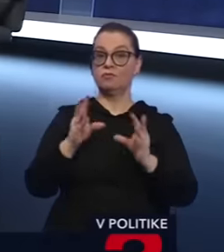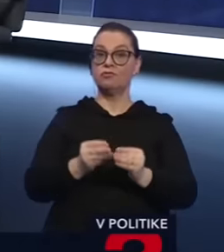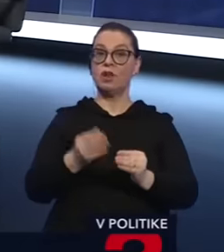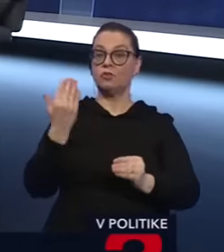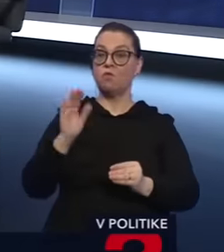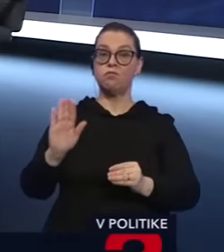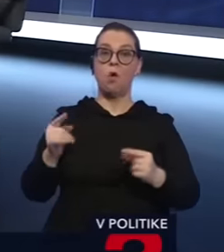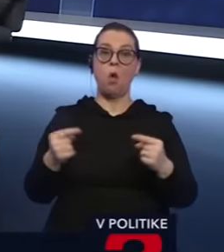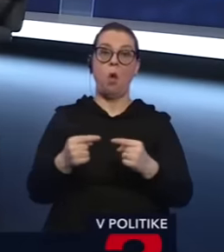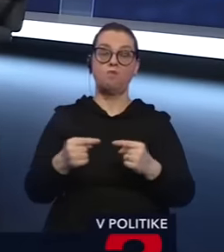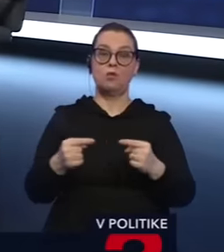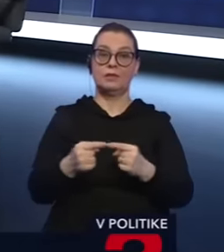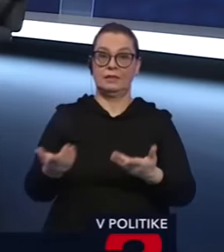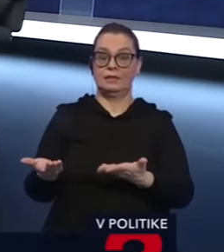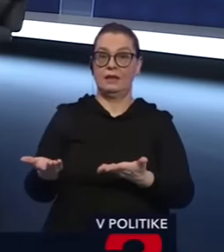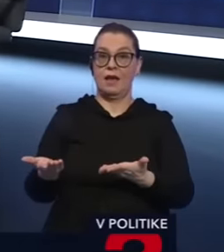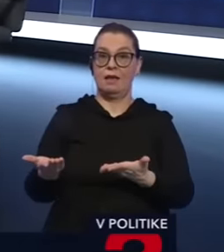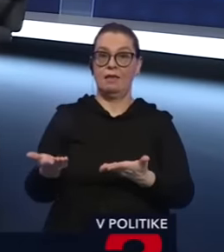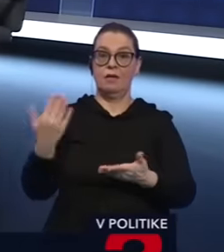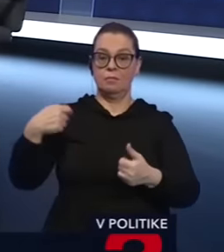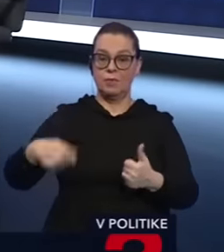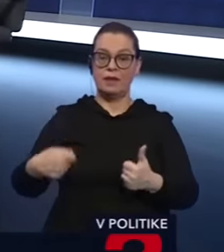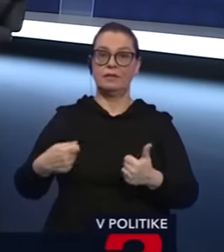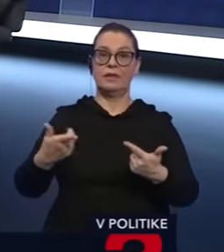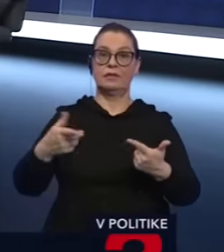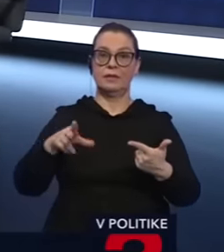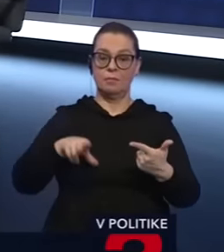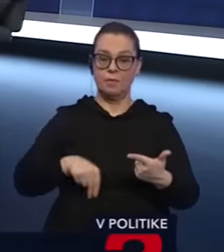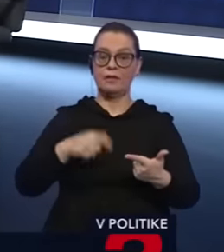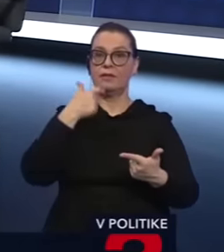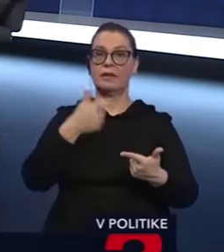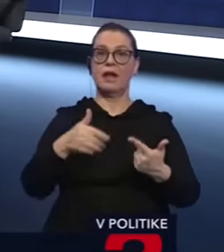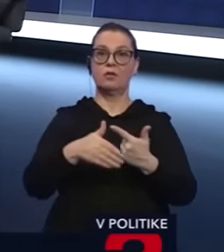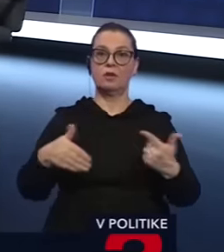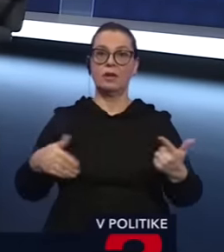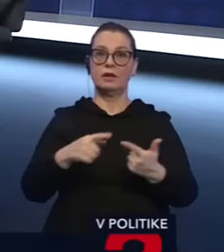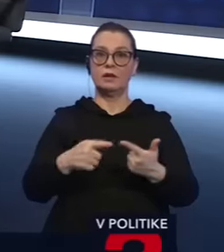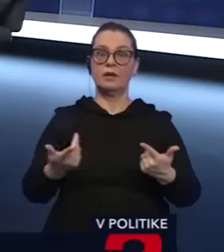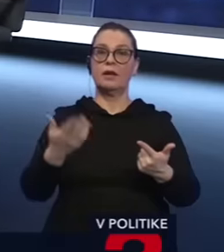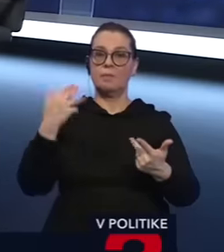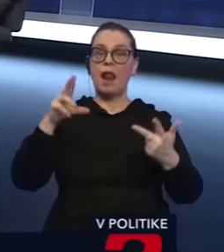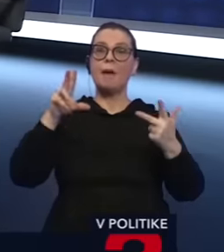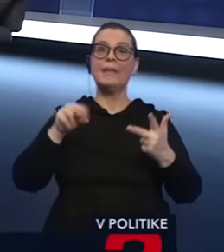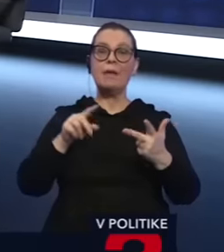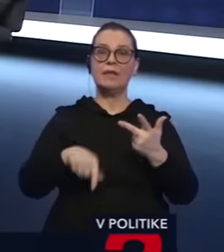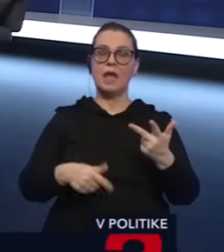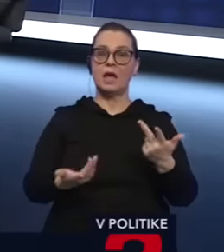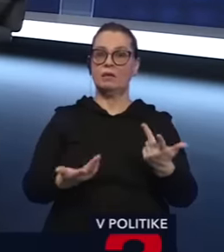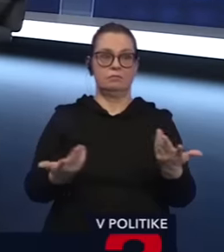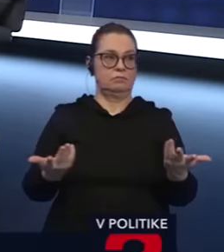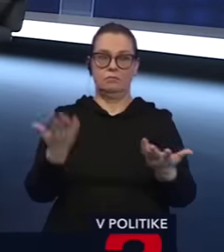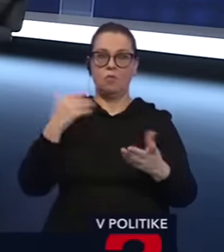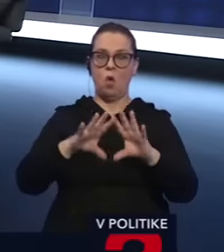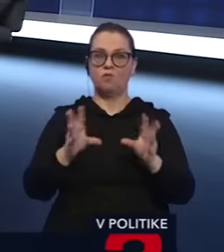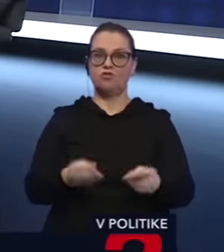rukách mala opozícia. Terajša majú prezidentku, mali predsedu Národnej rady, mali premiera, mali všetko. To